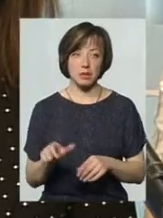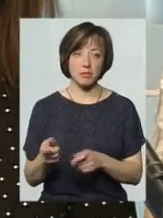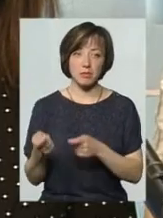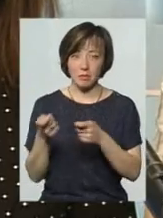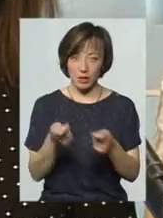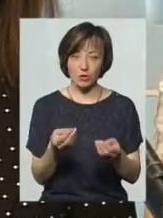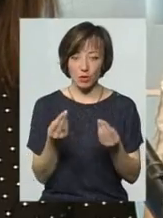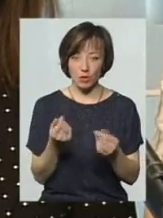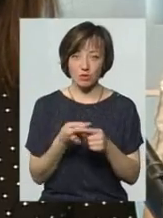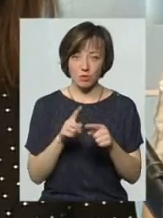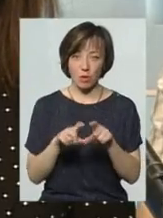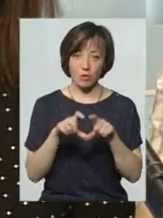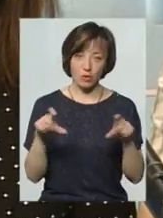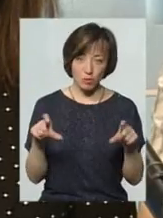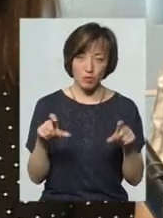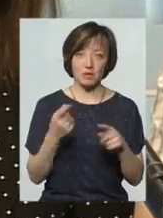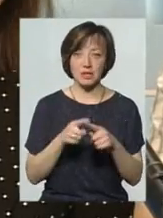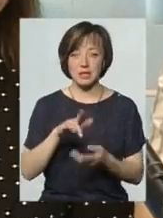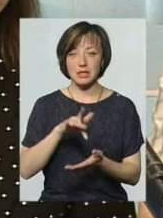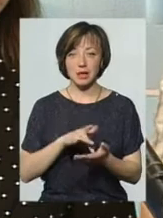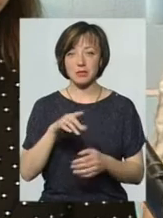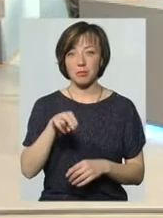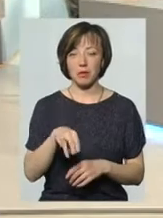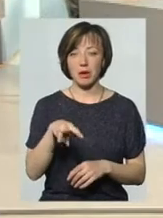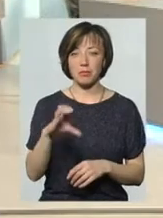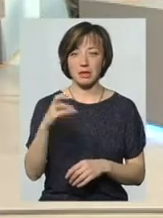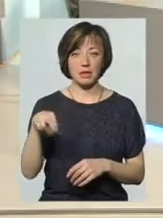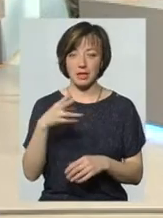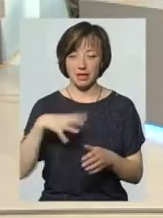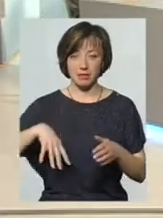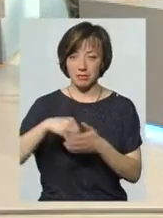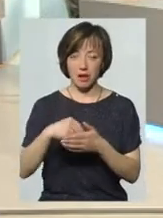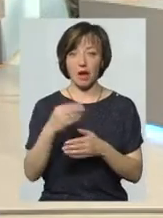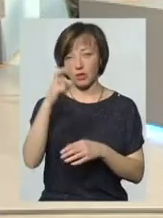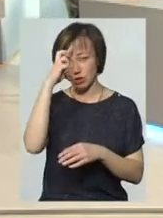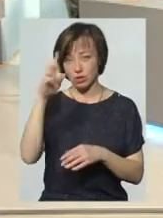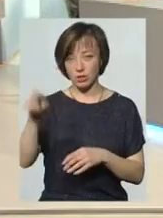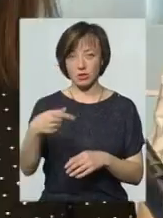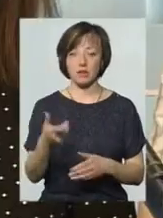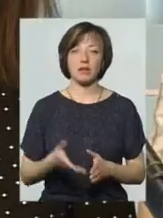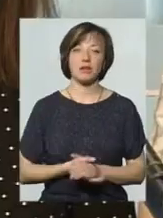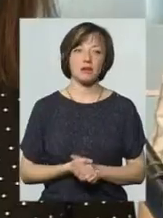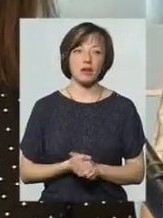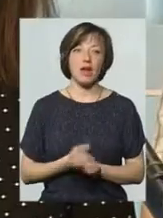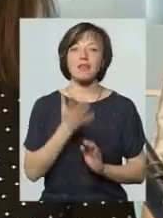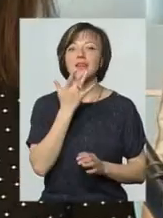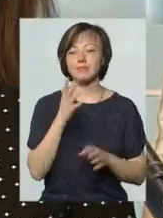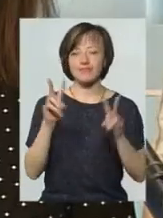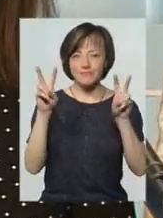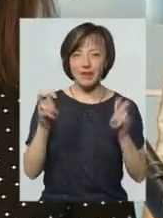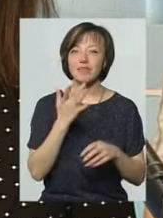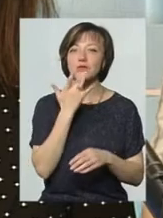гроші в цю амбулаторію чи в цей центр ПМСД. Це не свої гроші з кишені, це ті гроші з Національної служби здоров'я, які